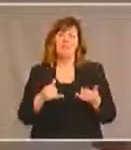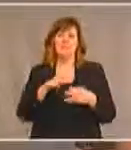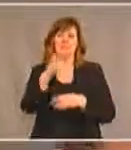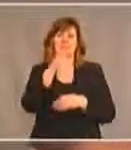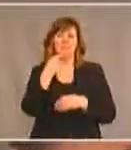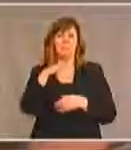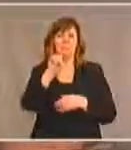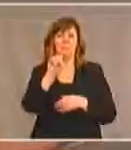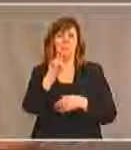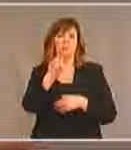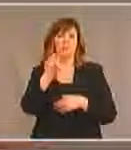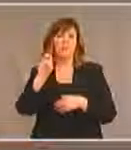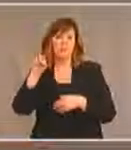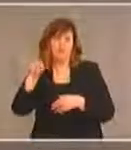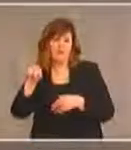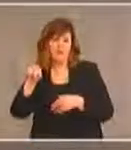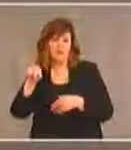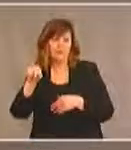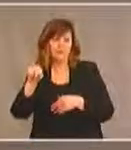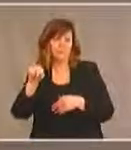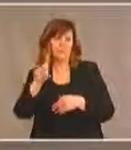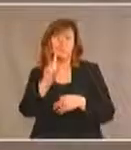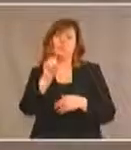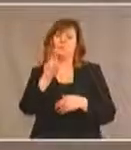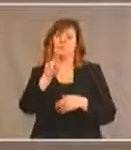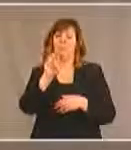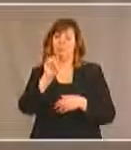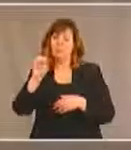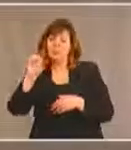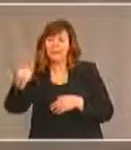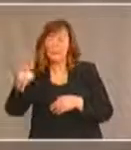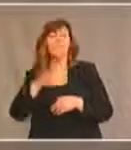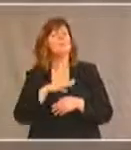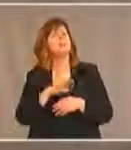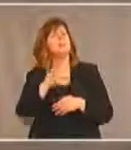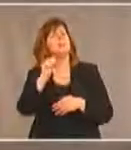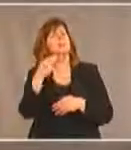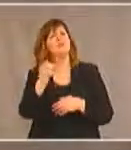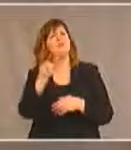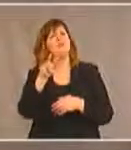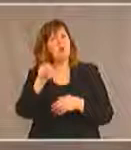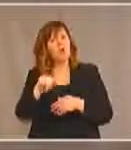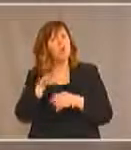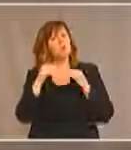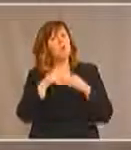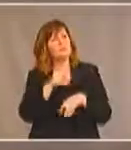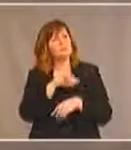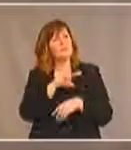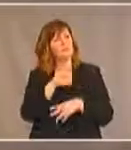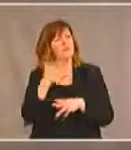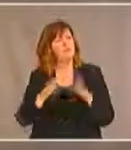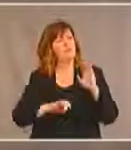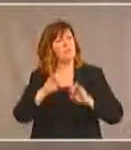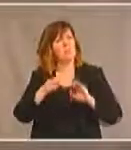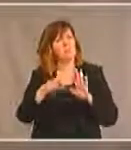question qui s'adresse à Doreen Sean demande s'il y a une évaluation normalisée des besoins des